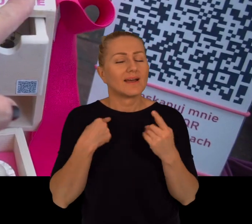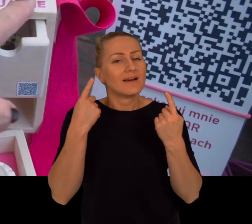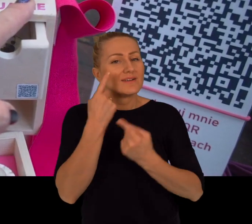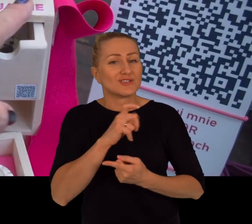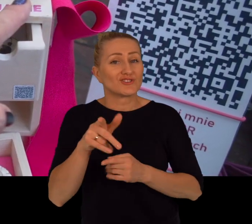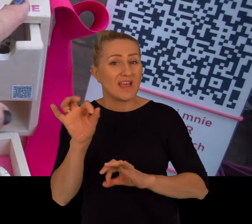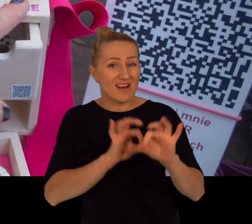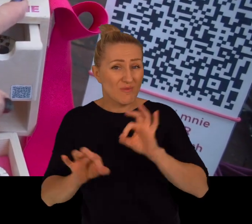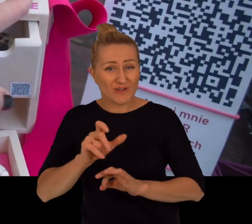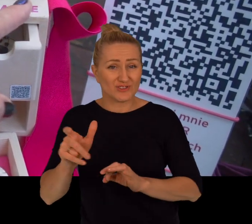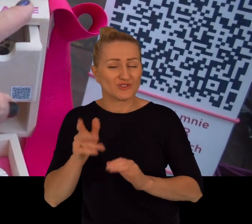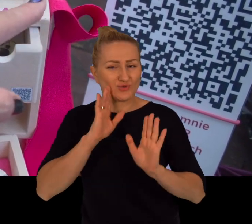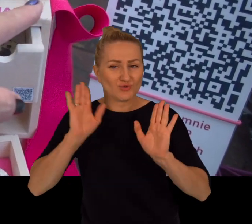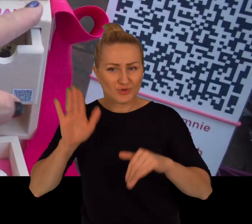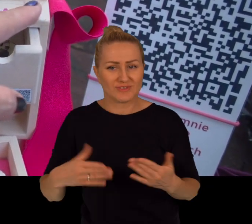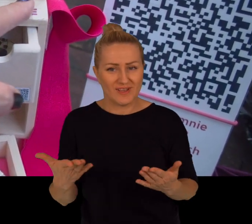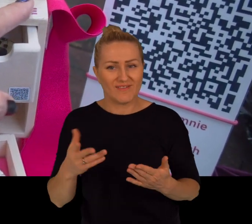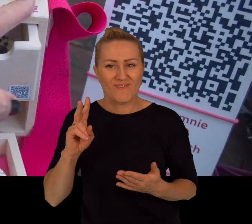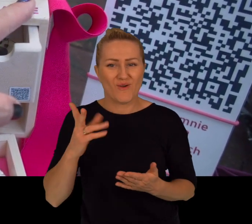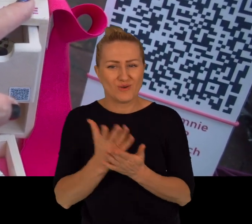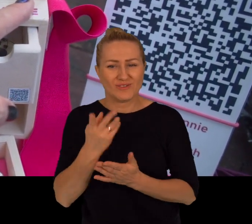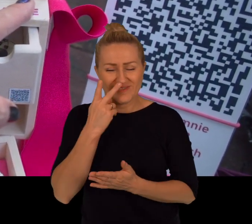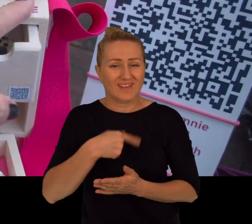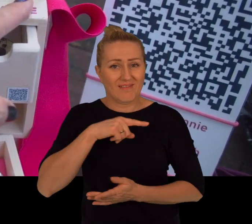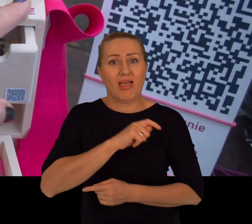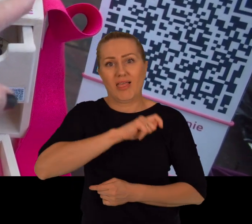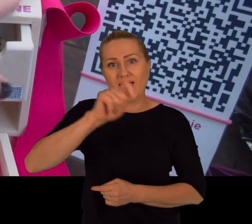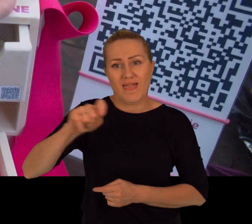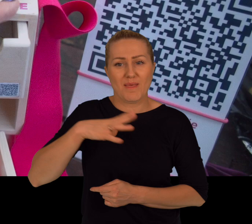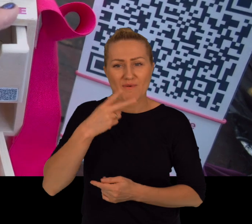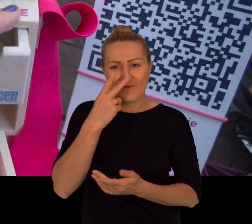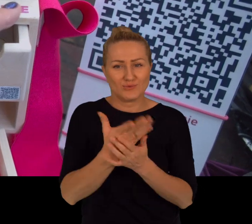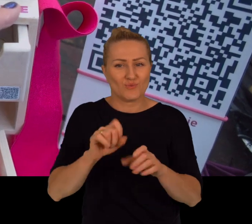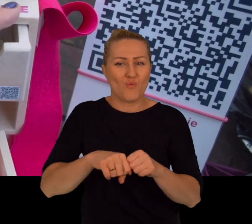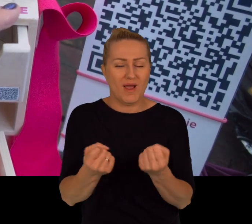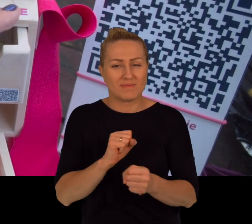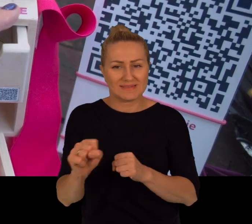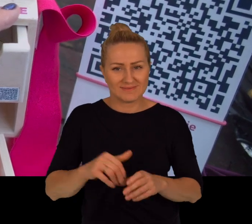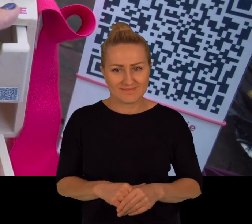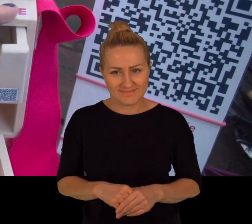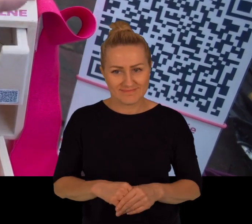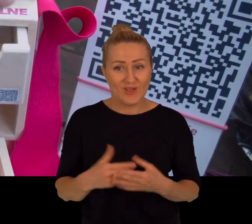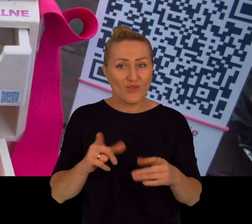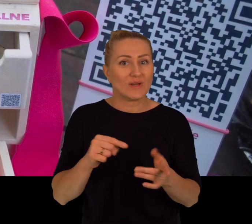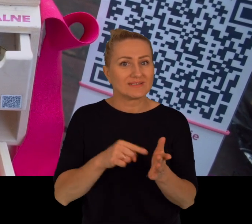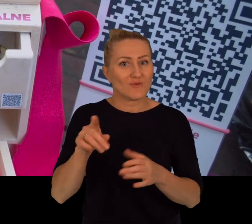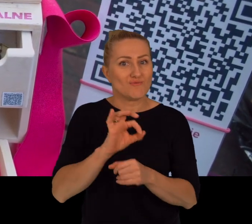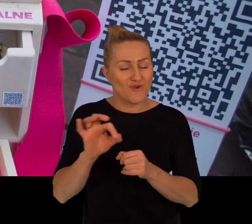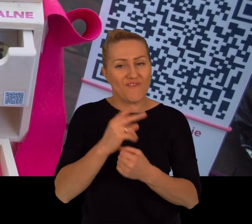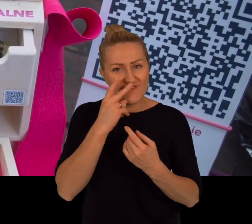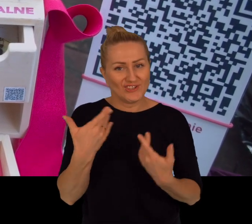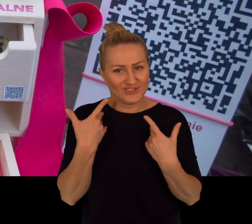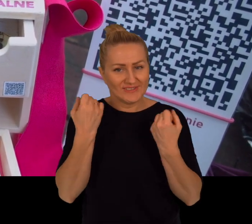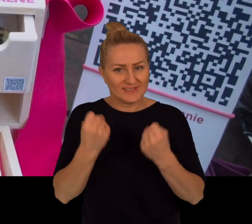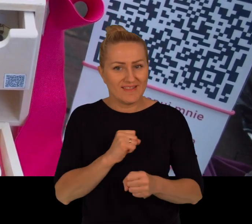Właśnie się zastanawiam, czy to reperować, czy zostawić to W, no bo już po prostu trochę z nami pojeździło po Polsce, więc się złomało. To